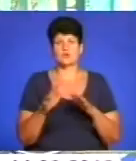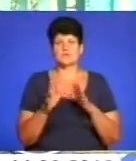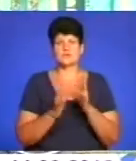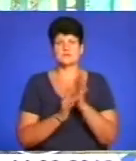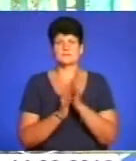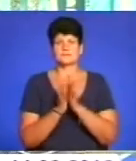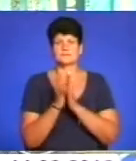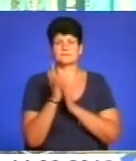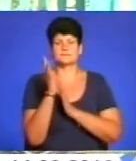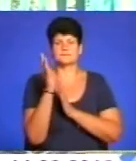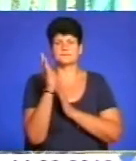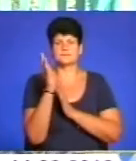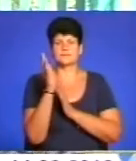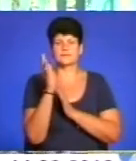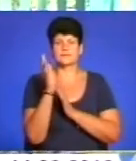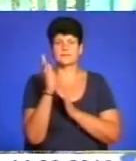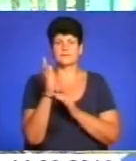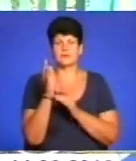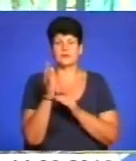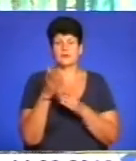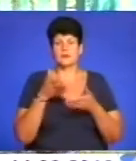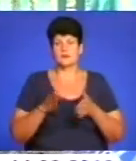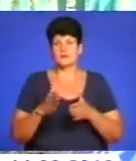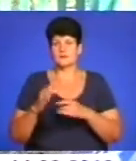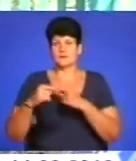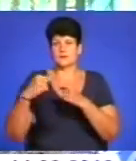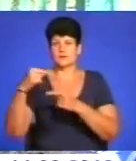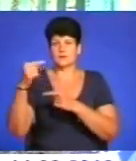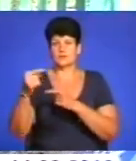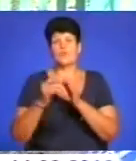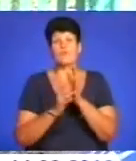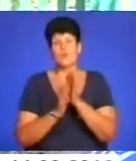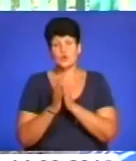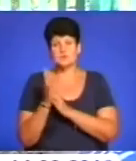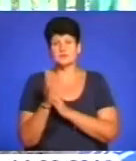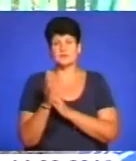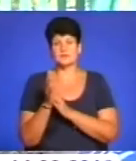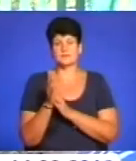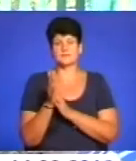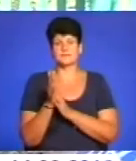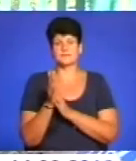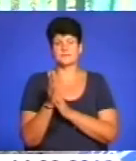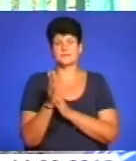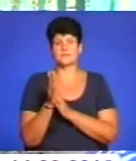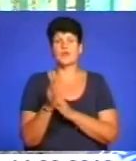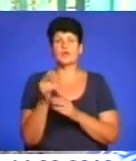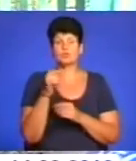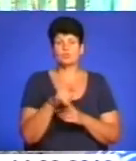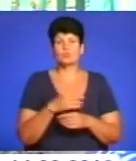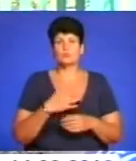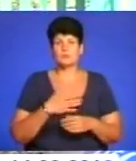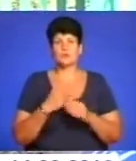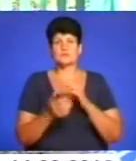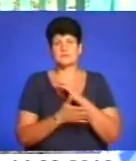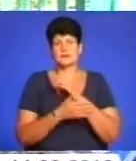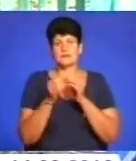відтворення потомство тварин, вегетації у рослин і плодоношення. Тому ми в останніх років